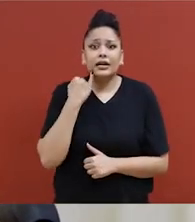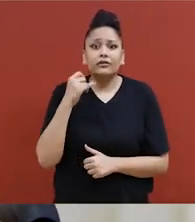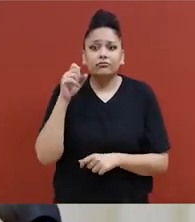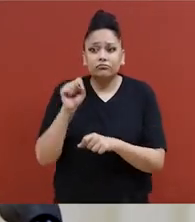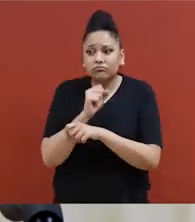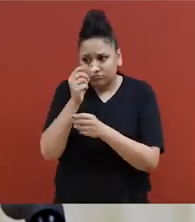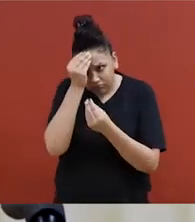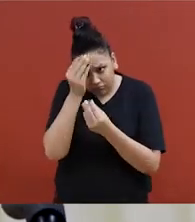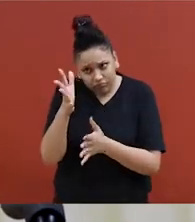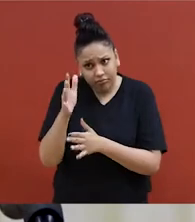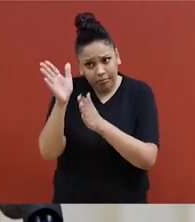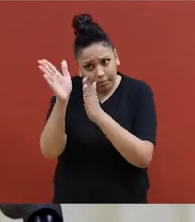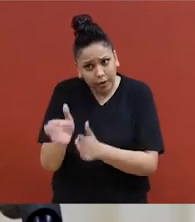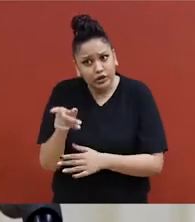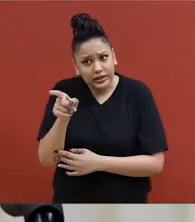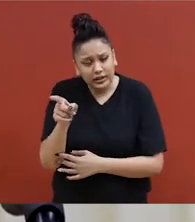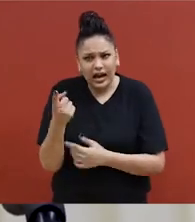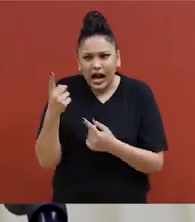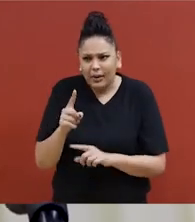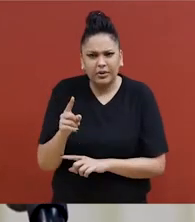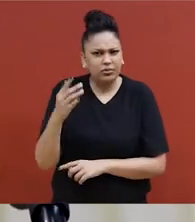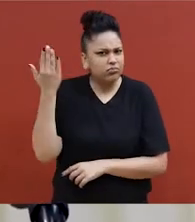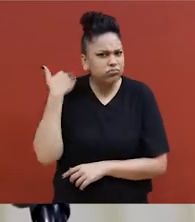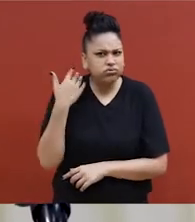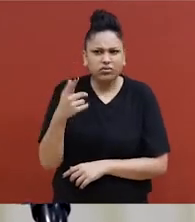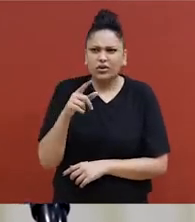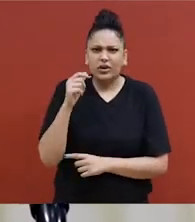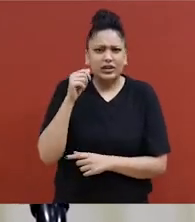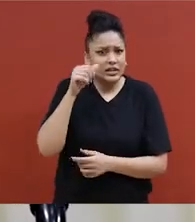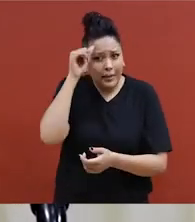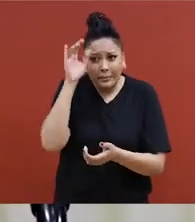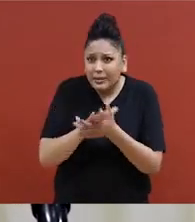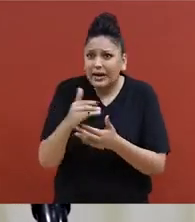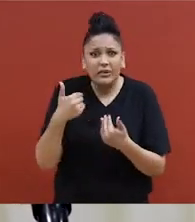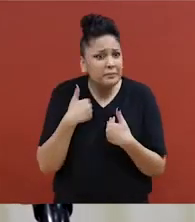Ne pas être cru à propos de nos corps.